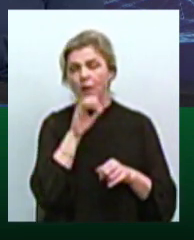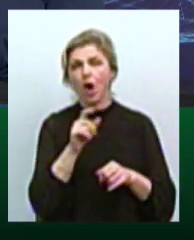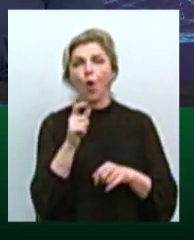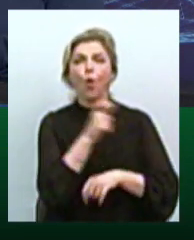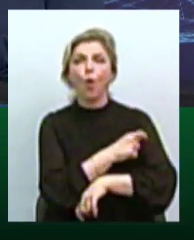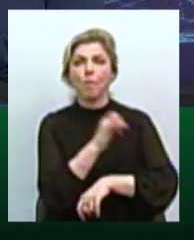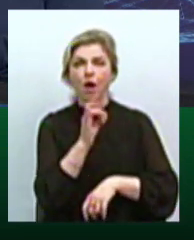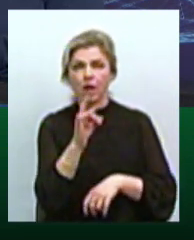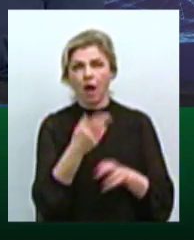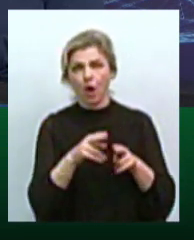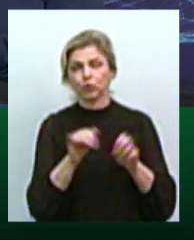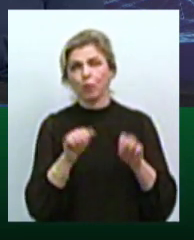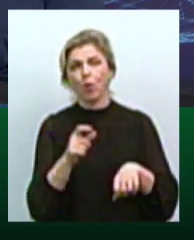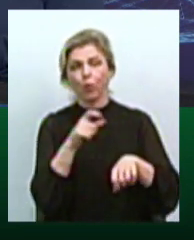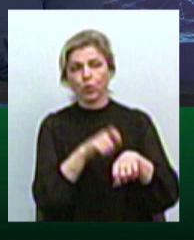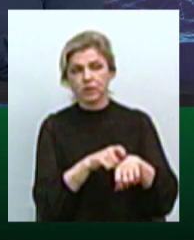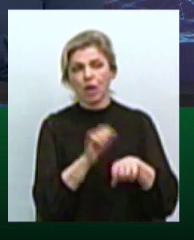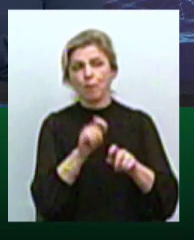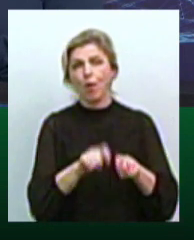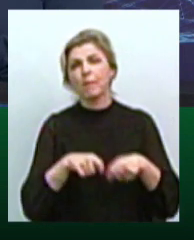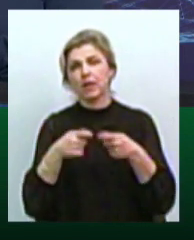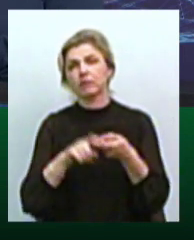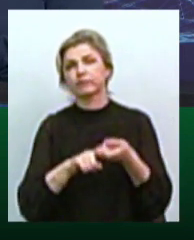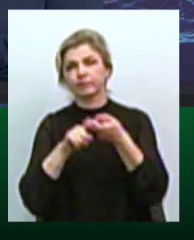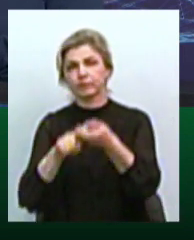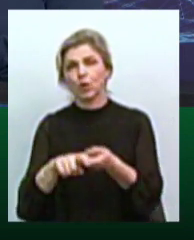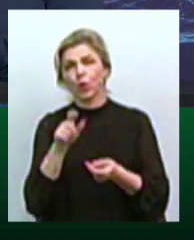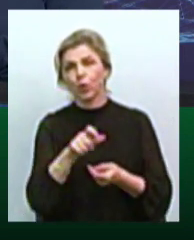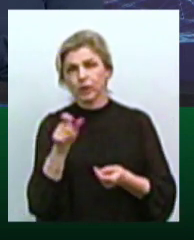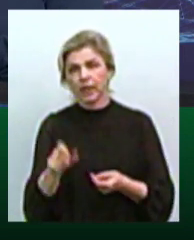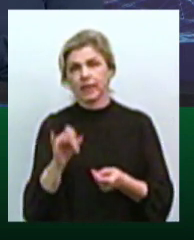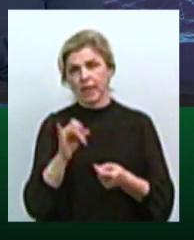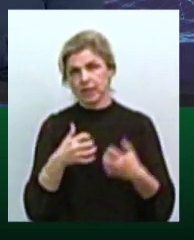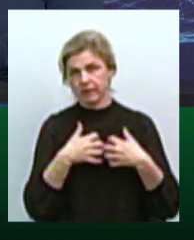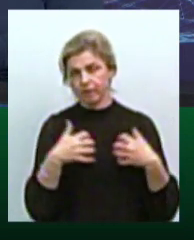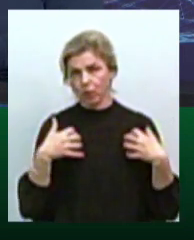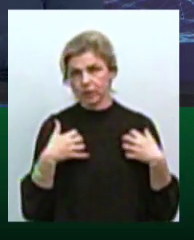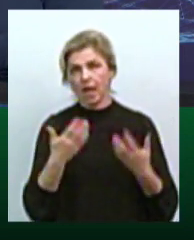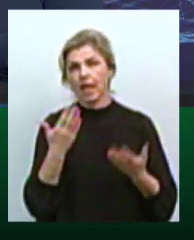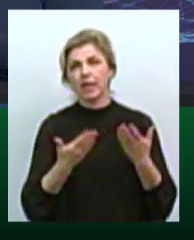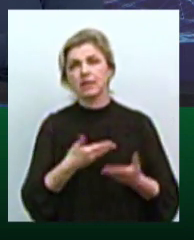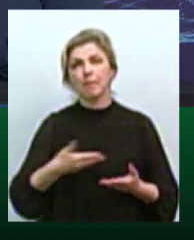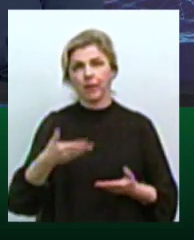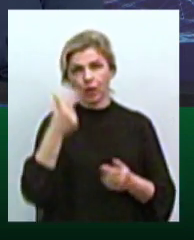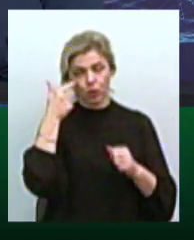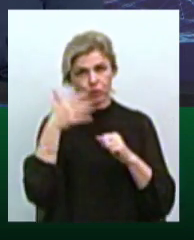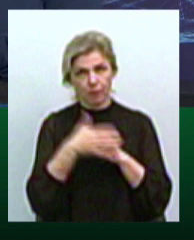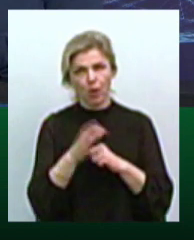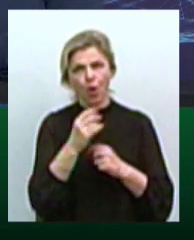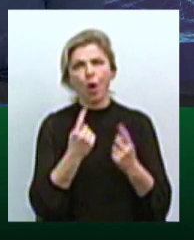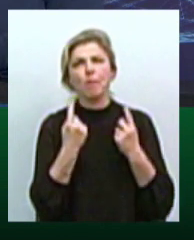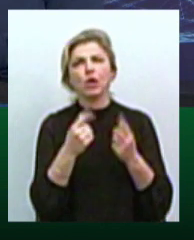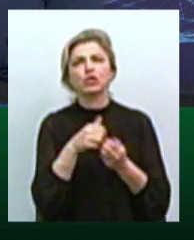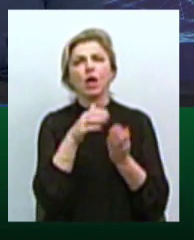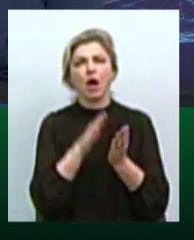вкусити одну тваринку і передати людині, або від тварини до тварини. Але при цьому, якщо ми розуміємо і говоримо про масштаби, наприклад,